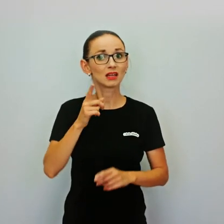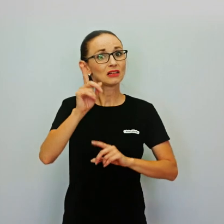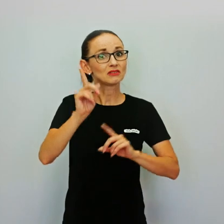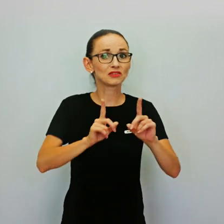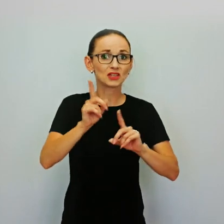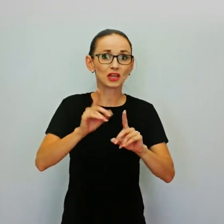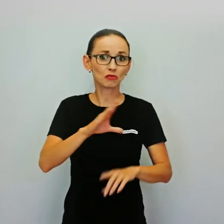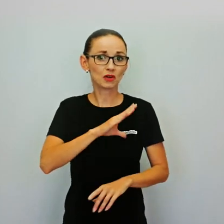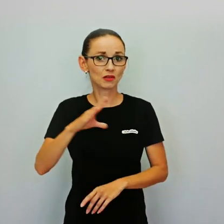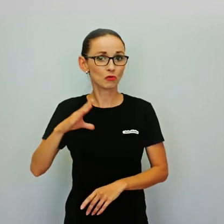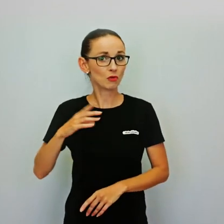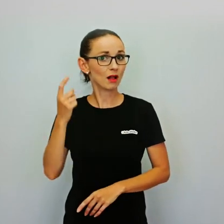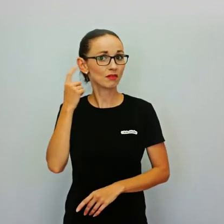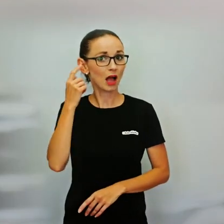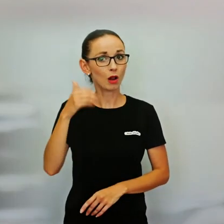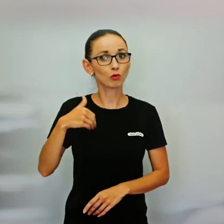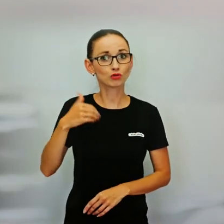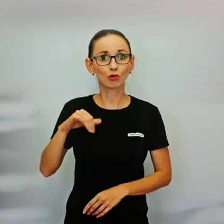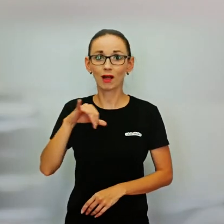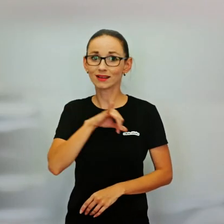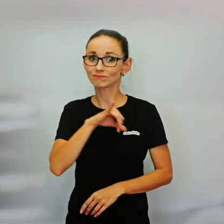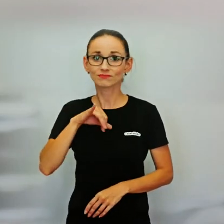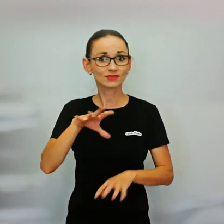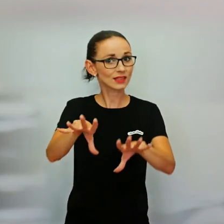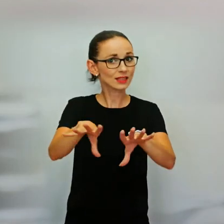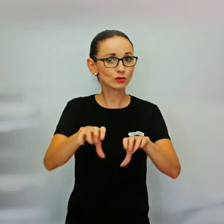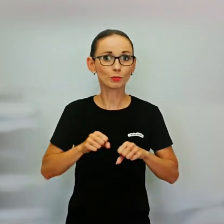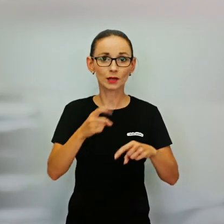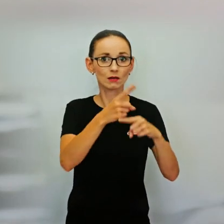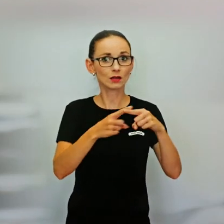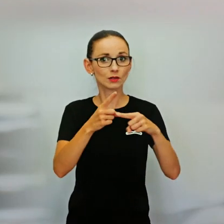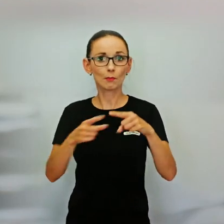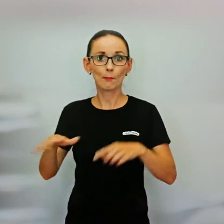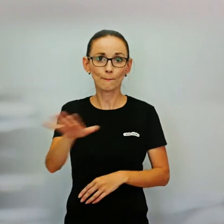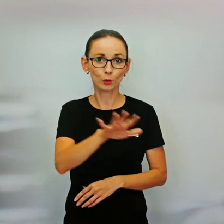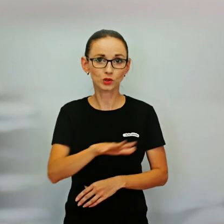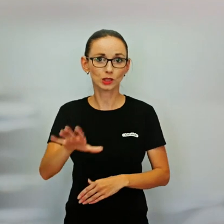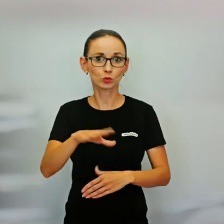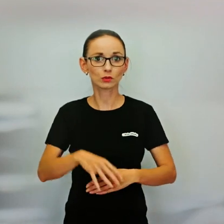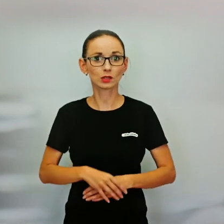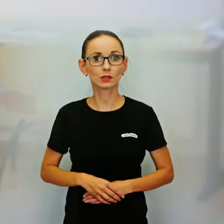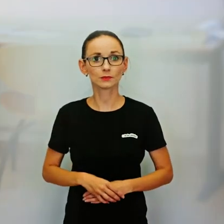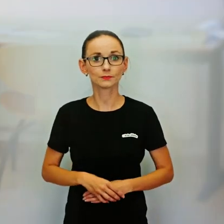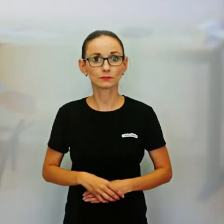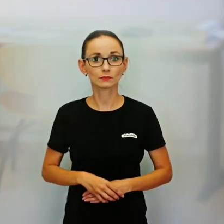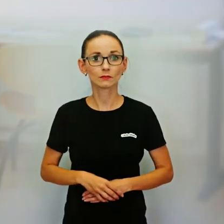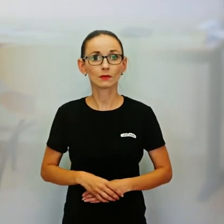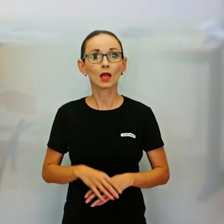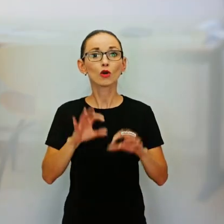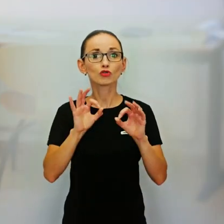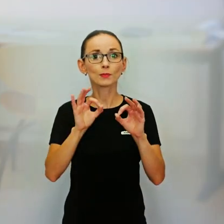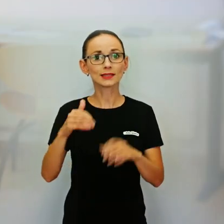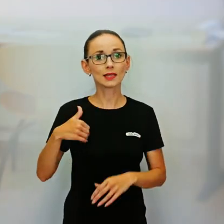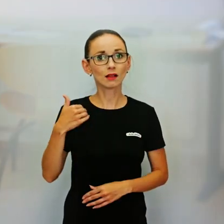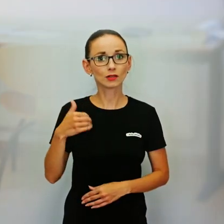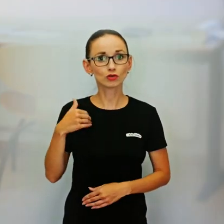nie je umožnené. V bežnej základnej škole je akoby tá pestrosť, väčšia pestrosť. Tým pádom si